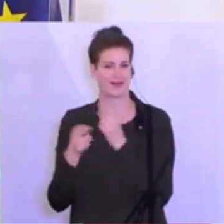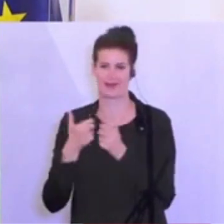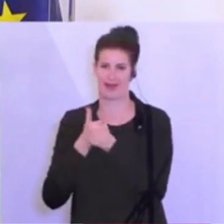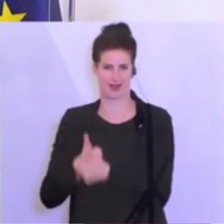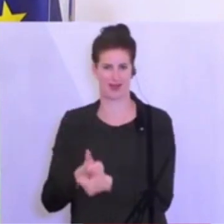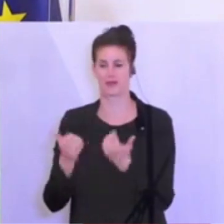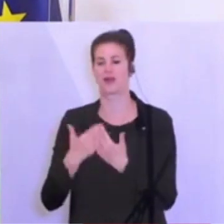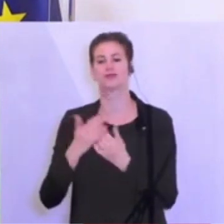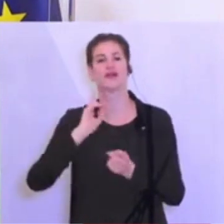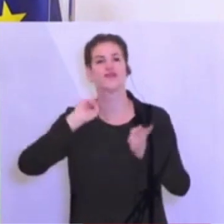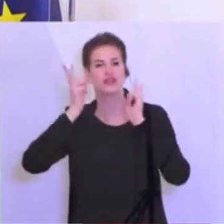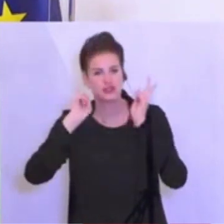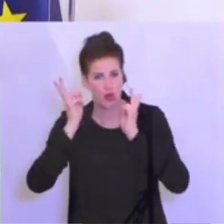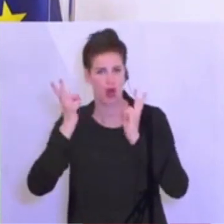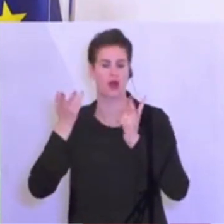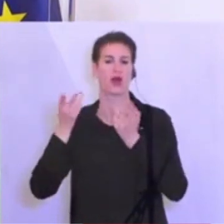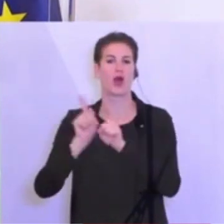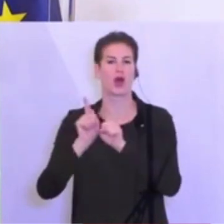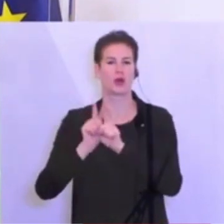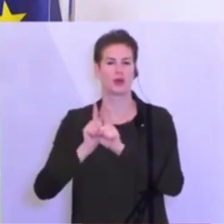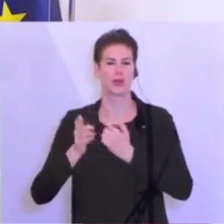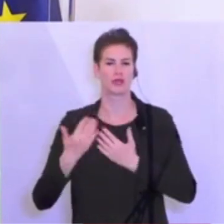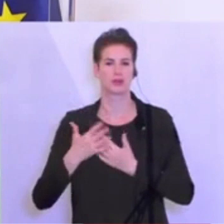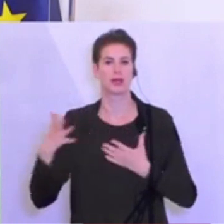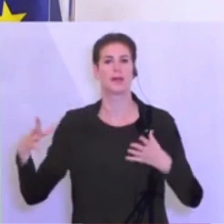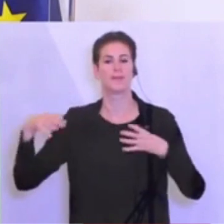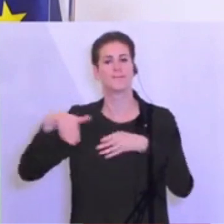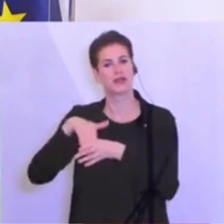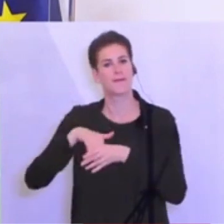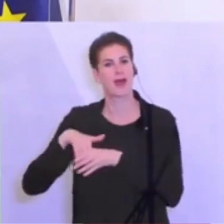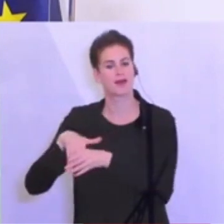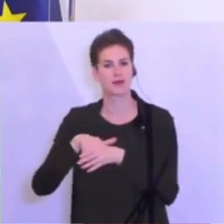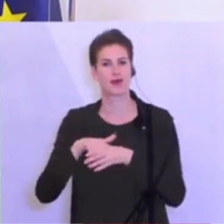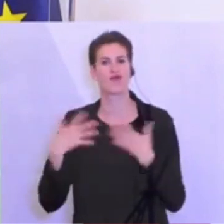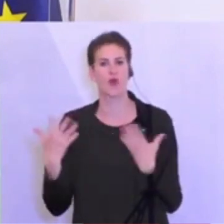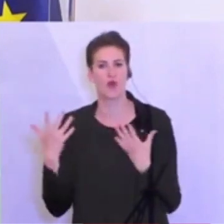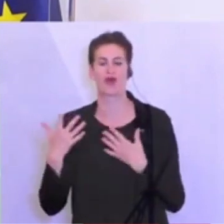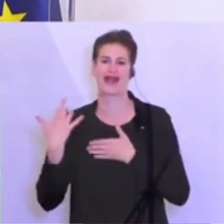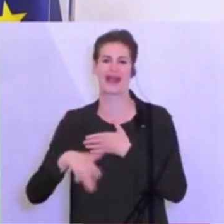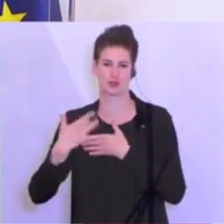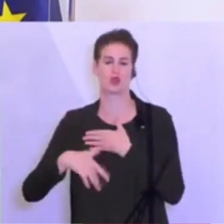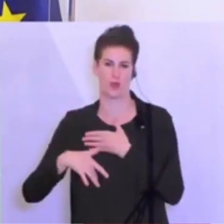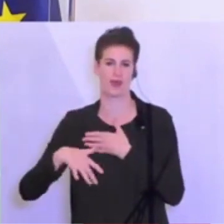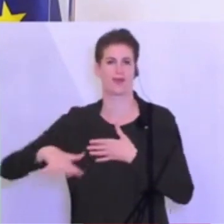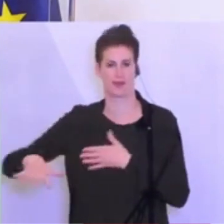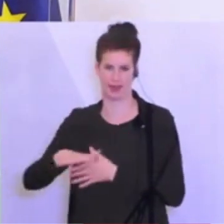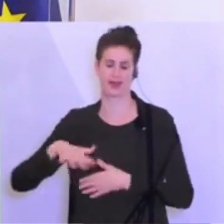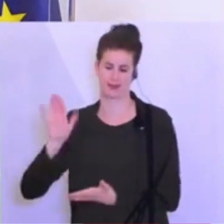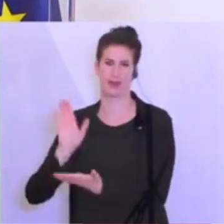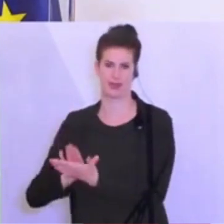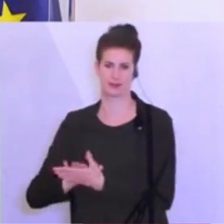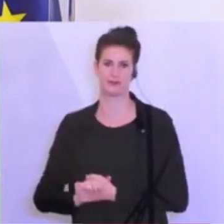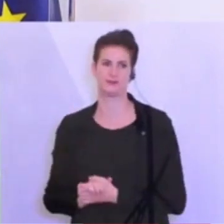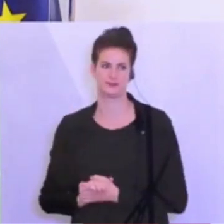bei Friseurinnen und Friseuren und auch bei den Mitarbeiterinnen und Mitarbeitern in der Gastronomie. Das